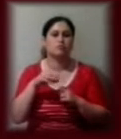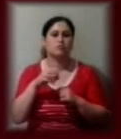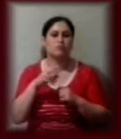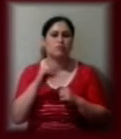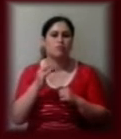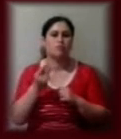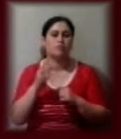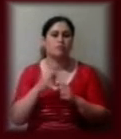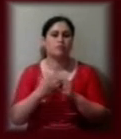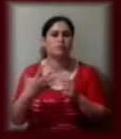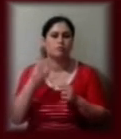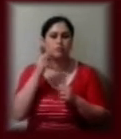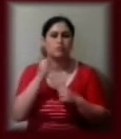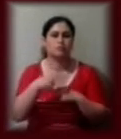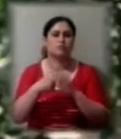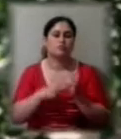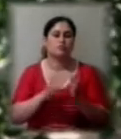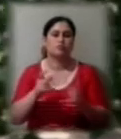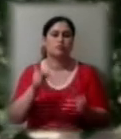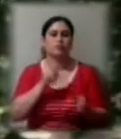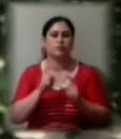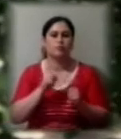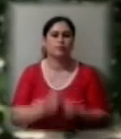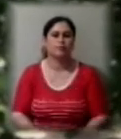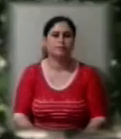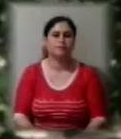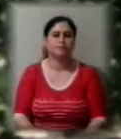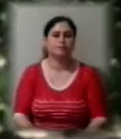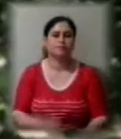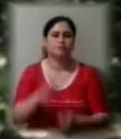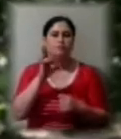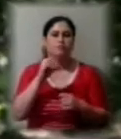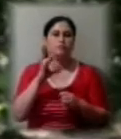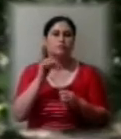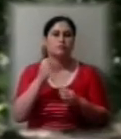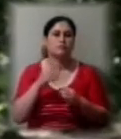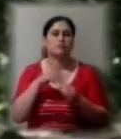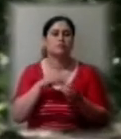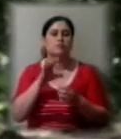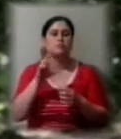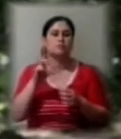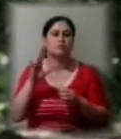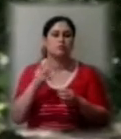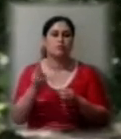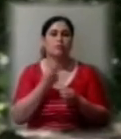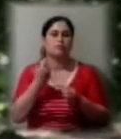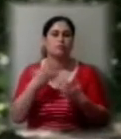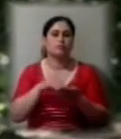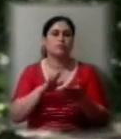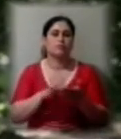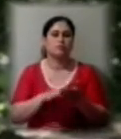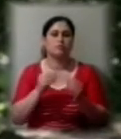липня. Із 17-го – з хімії. На основну сесію зовнішньо-незалежної оцінення Харизонської області в цьому році зареєстровано 10 тисяч